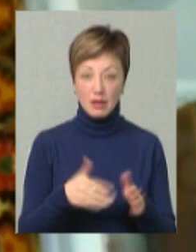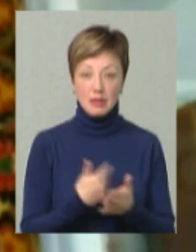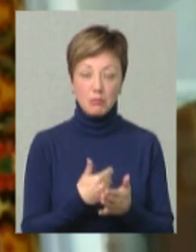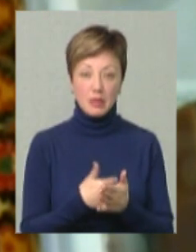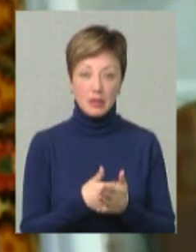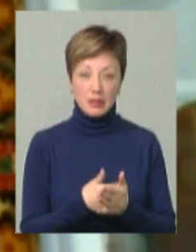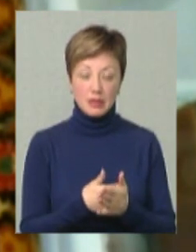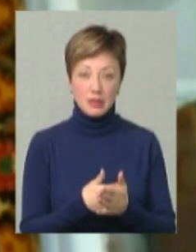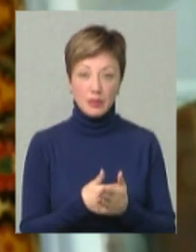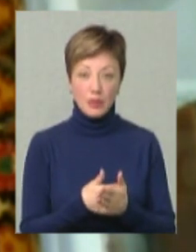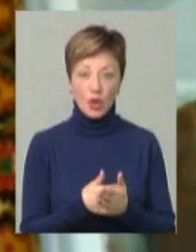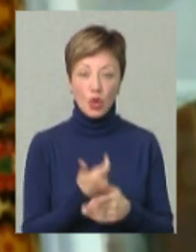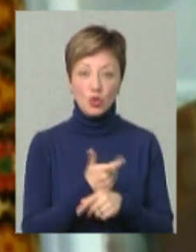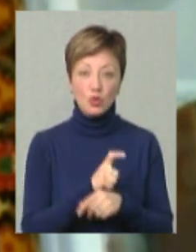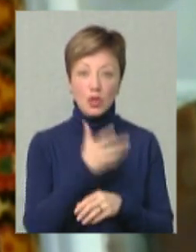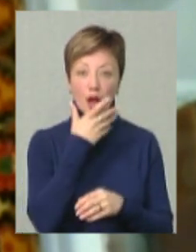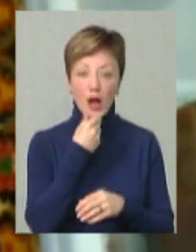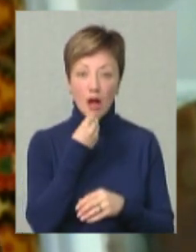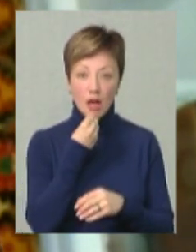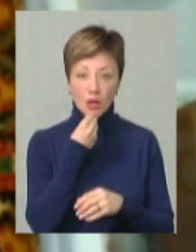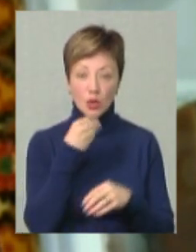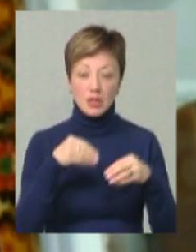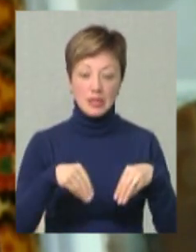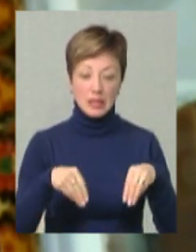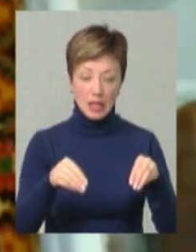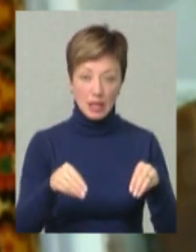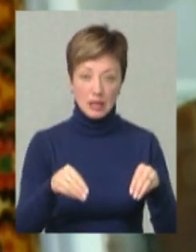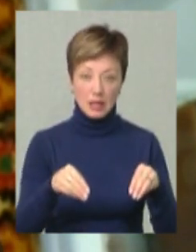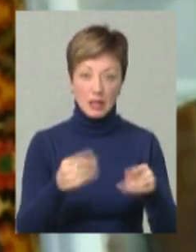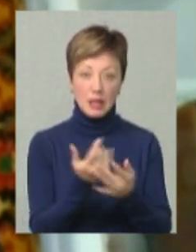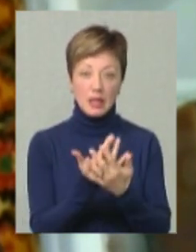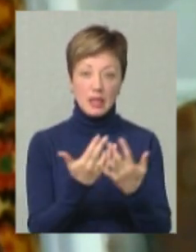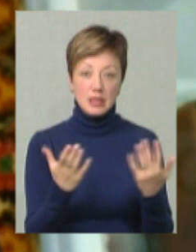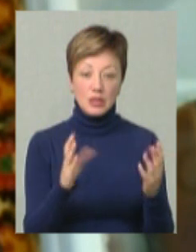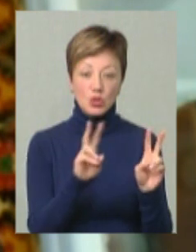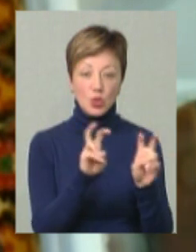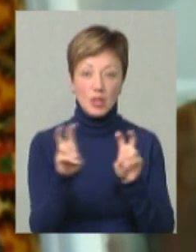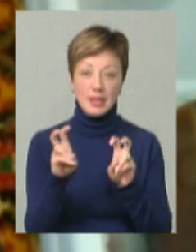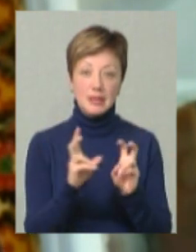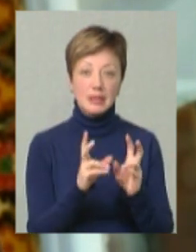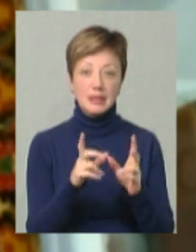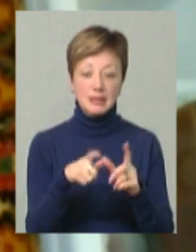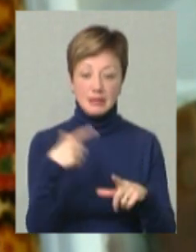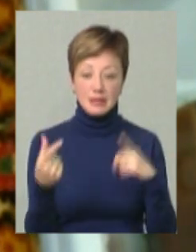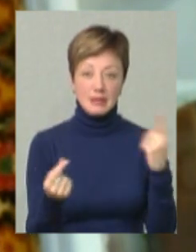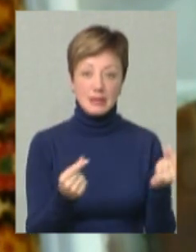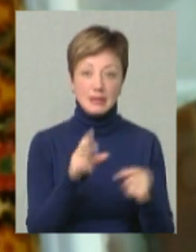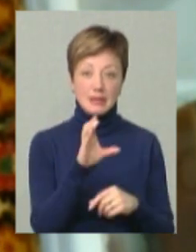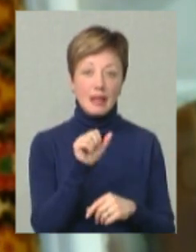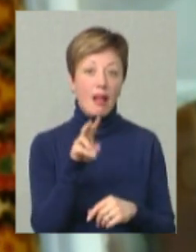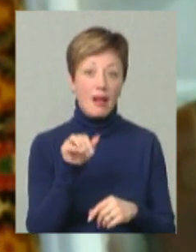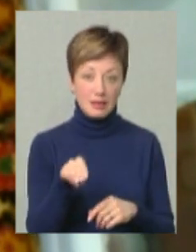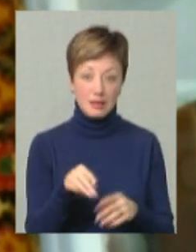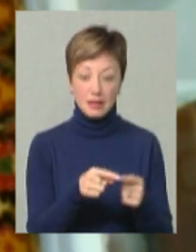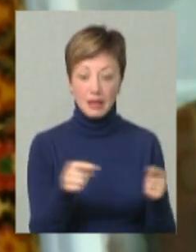наприклад, дуже гарно сіяти різні сорти салатів. Тобто ви протягом